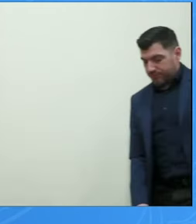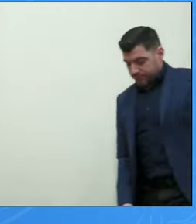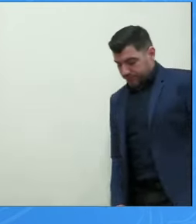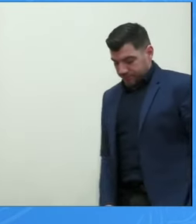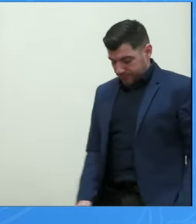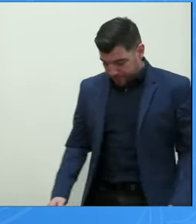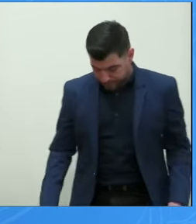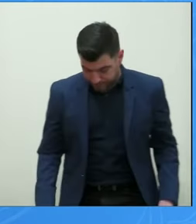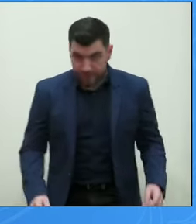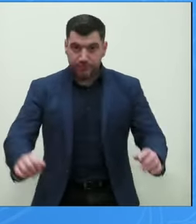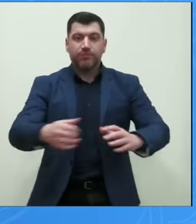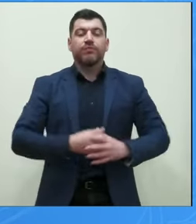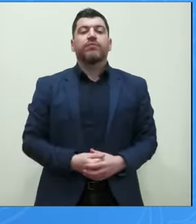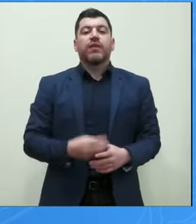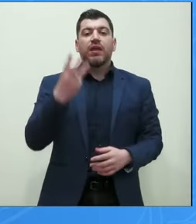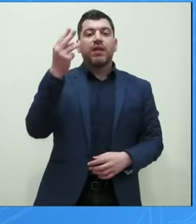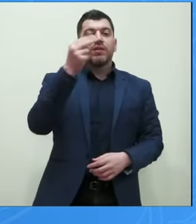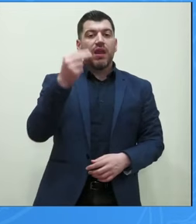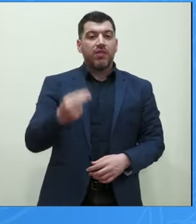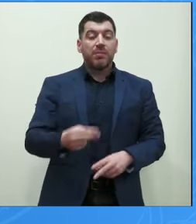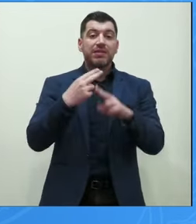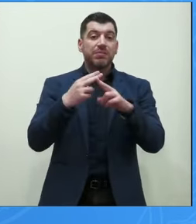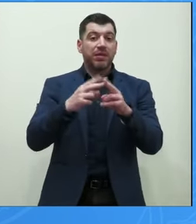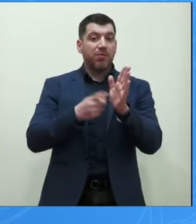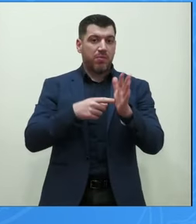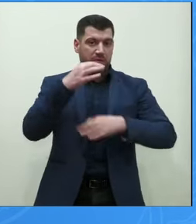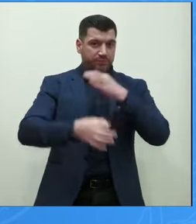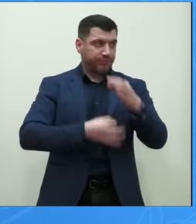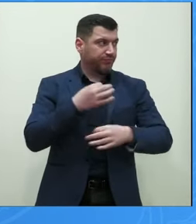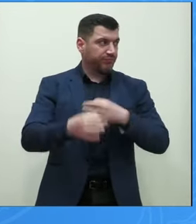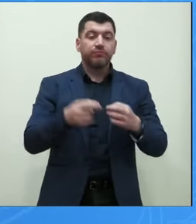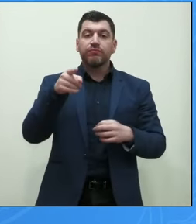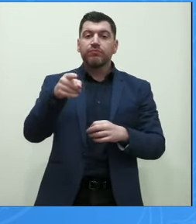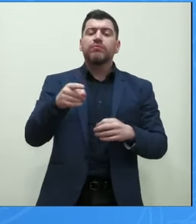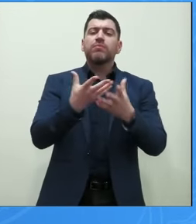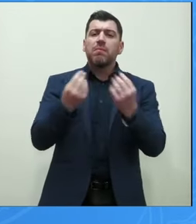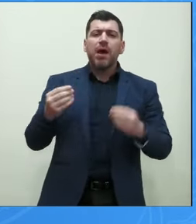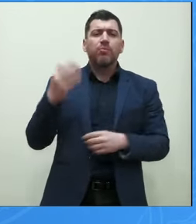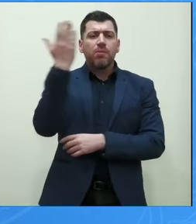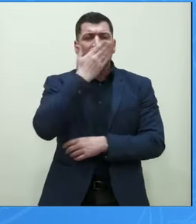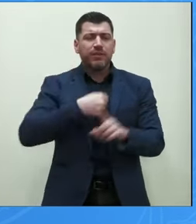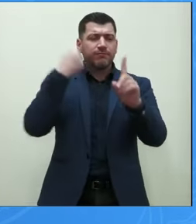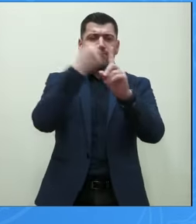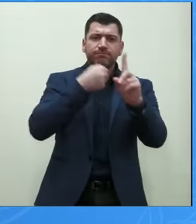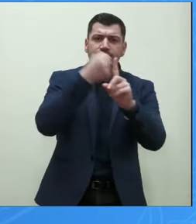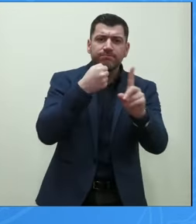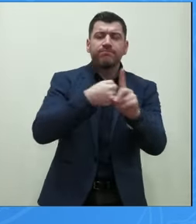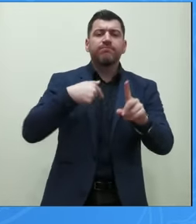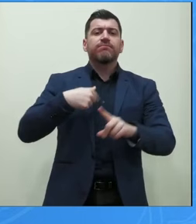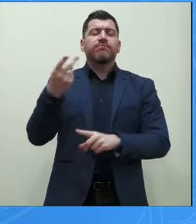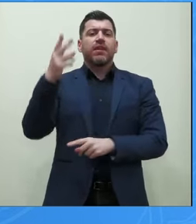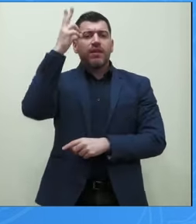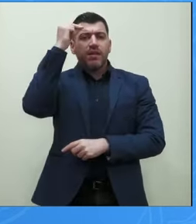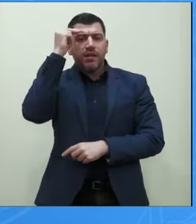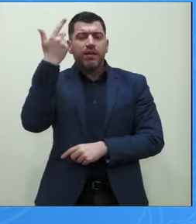ξέρετε είναι μίζον θέμα ο αγώνας που δίνουν χιλιάδες φοιτητές και μαθητές εκπαιδευτικοί, πανεπιστημιακοί